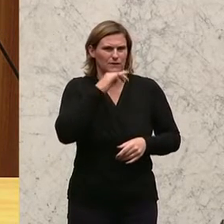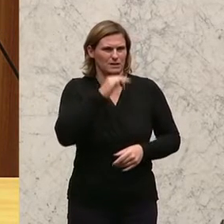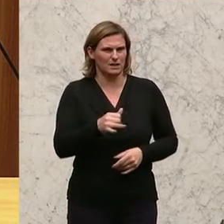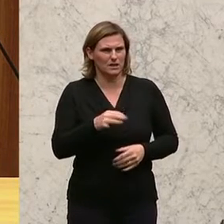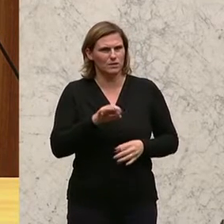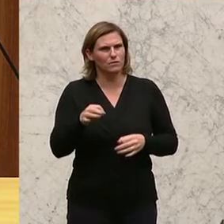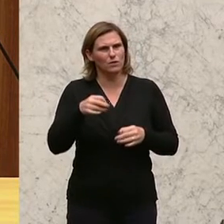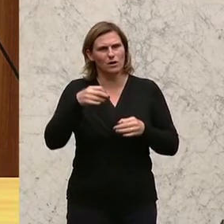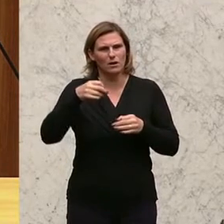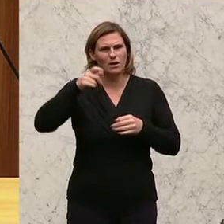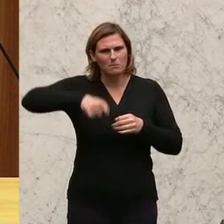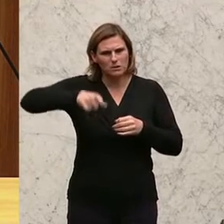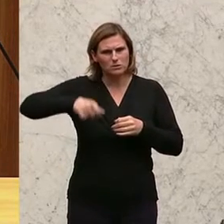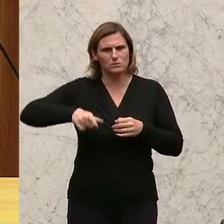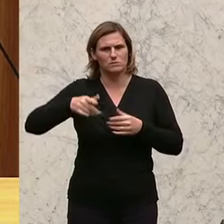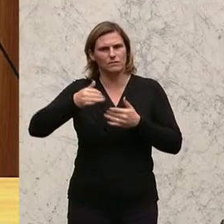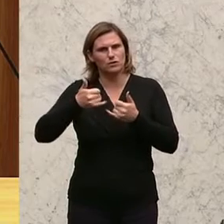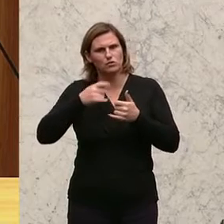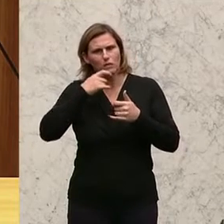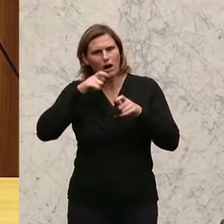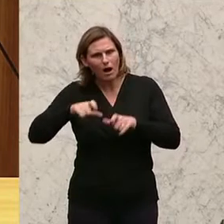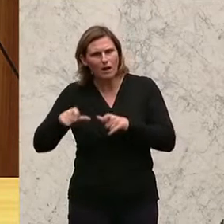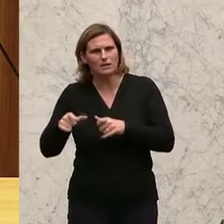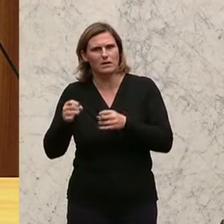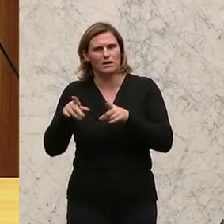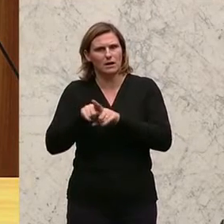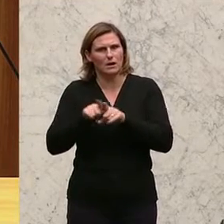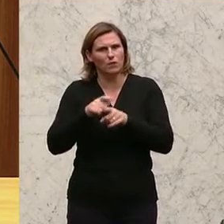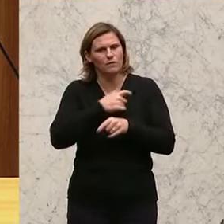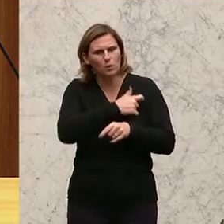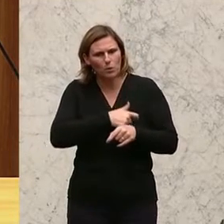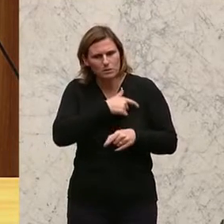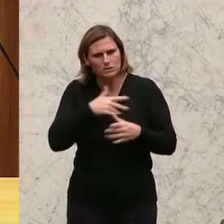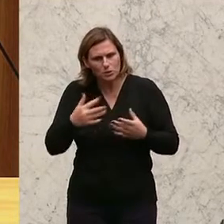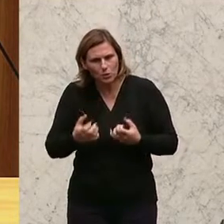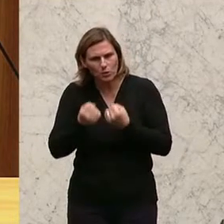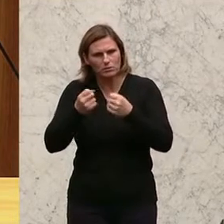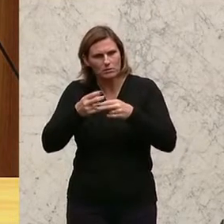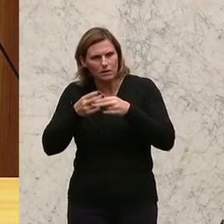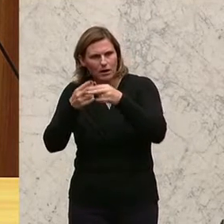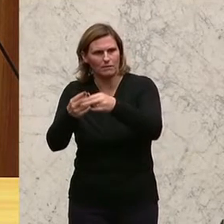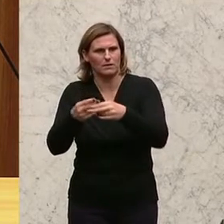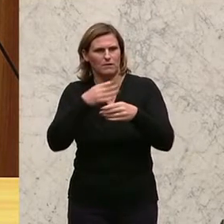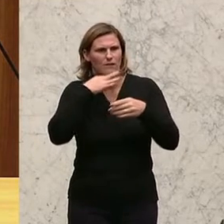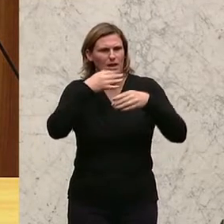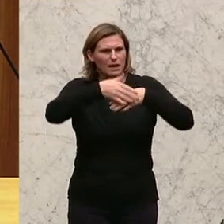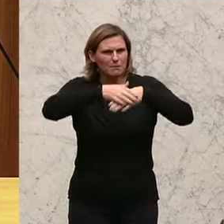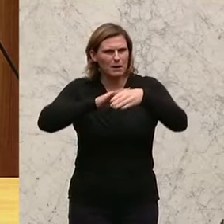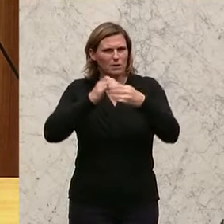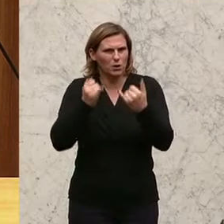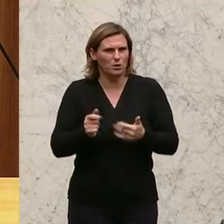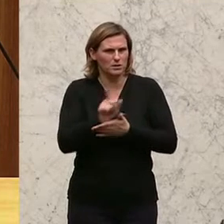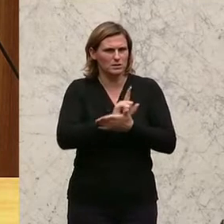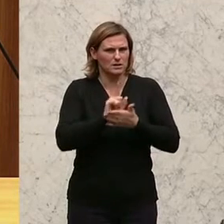gibt es die Möglichkeit, fliegende Wahlkommissionen einzurichten. Wir haben de facto in vielen Gemeinden heutzutage schon